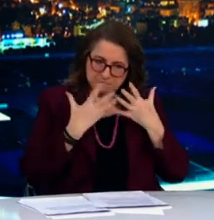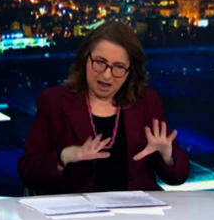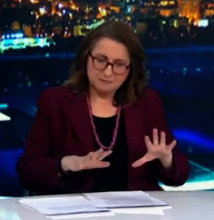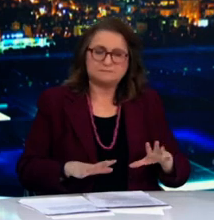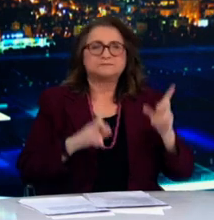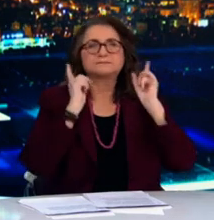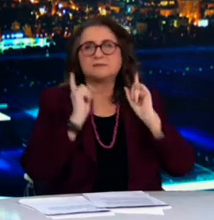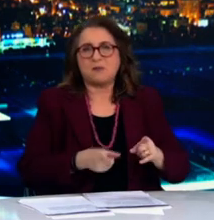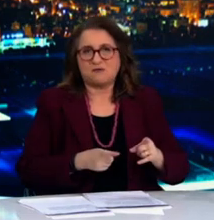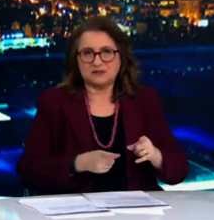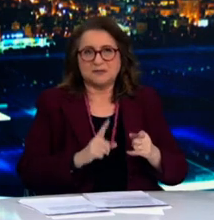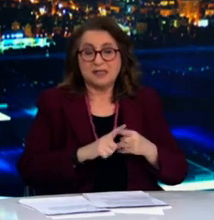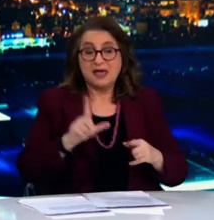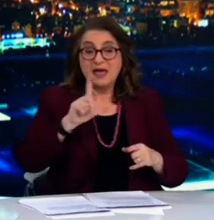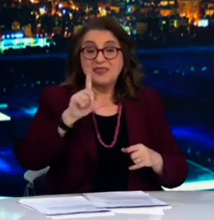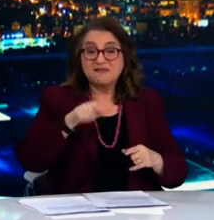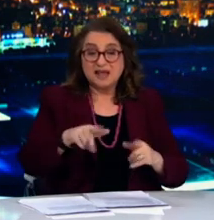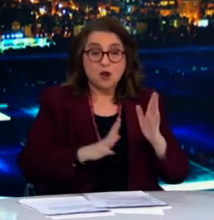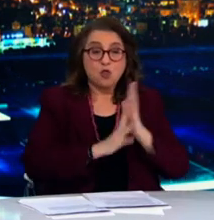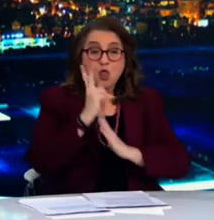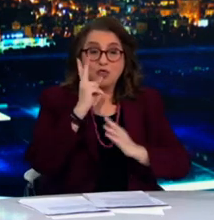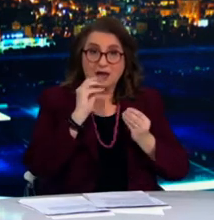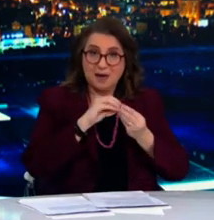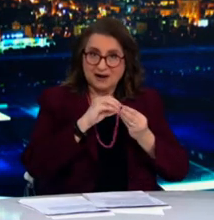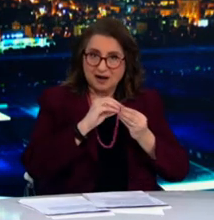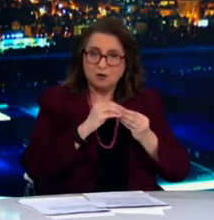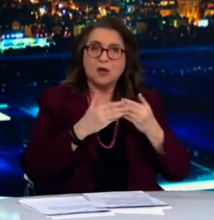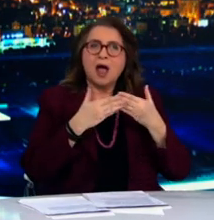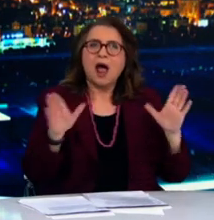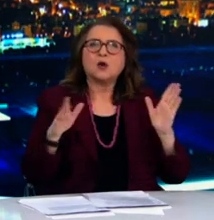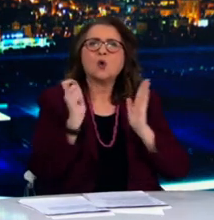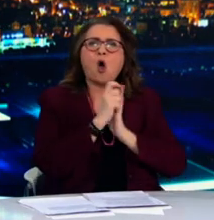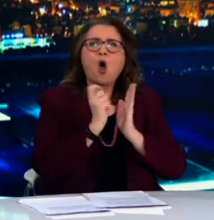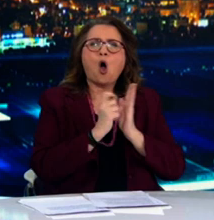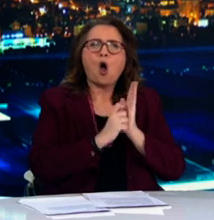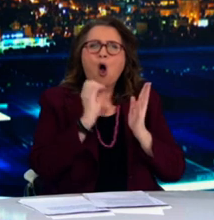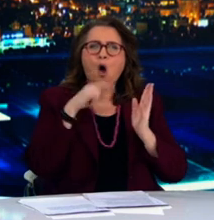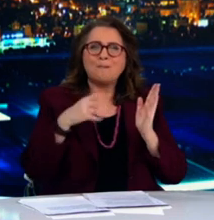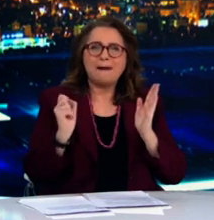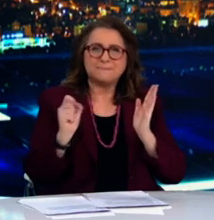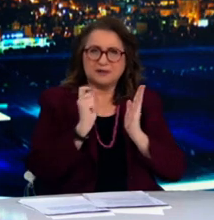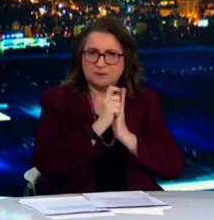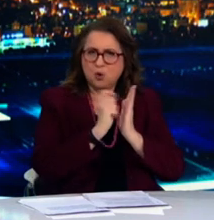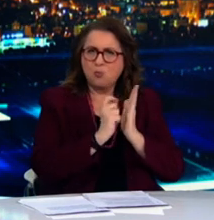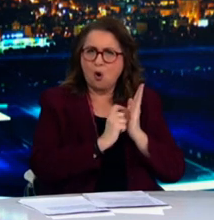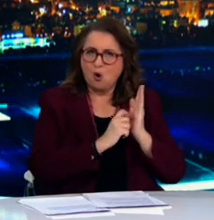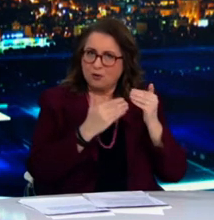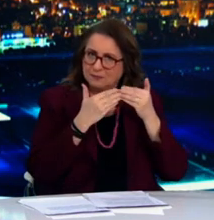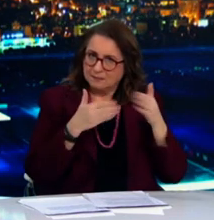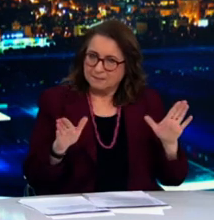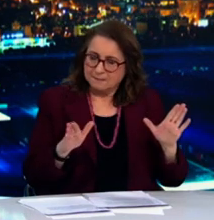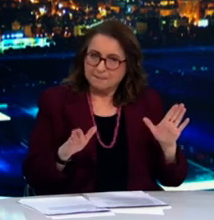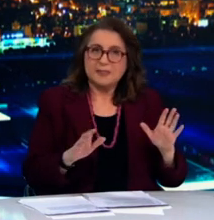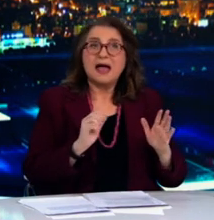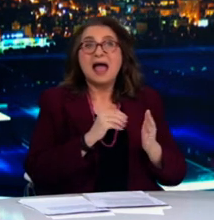παρακάτω. Από τη Δευτέρα 12 Απριλίου επαναλειτουργούν τα καταστήματα ΟΠΑΠ με εξαίρεση των ΚΑΔΕ 92-0012